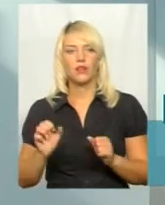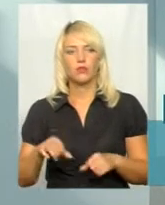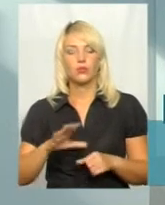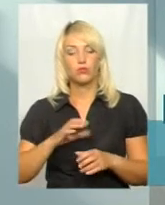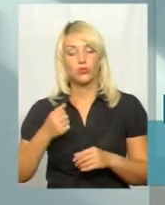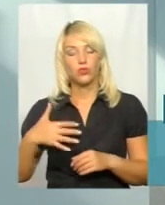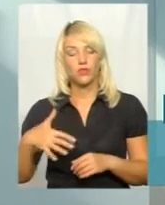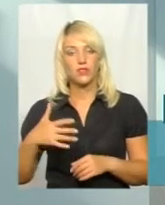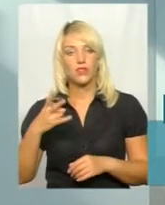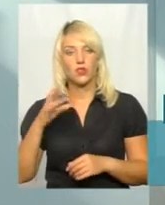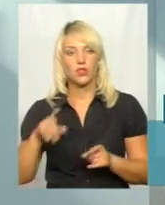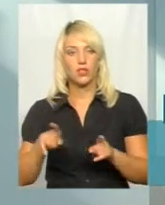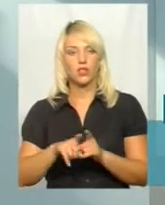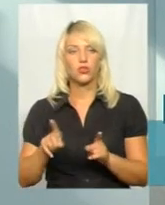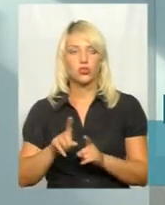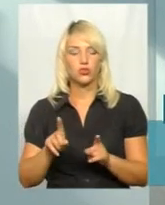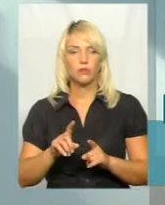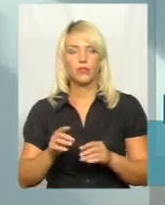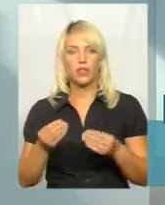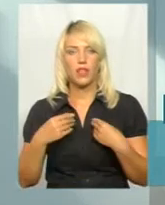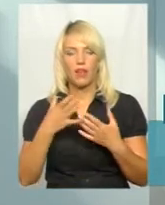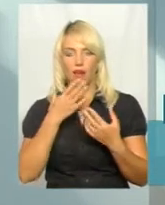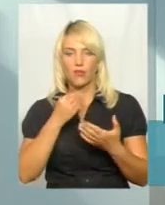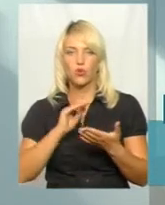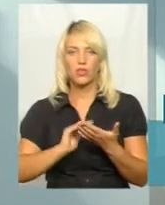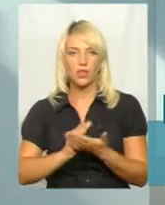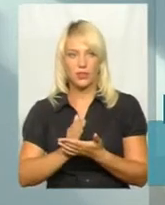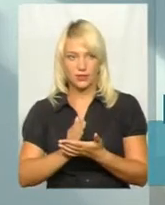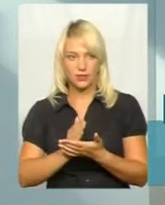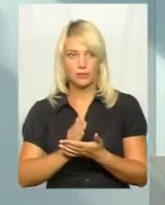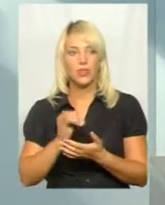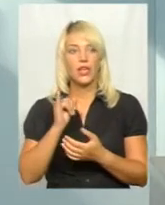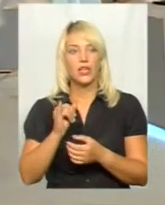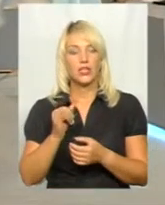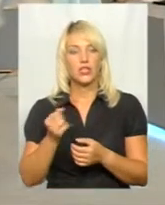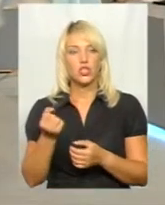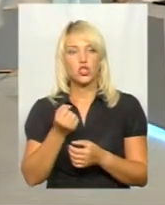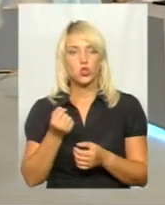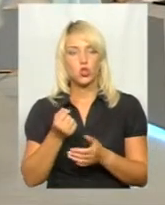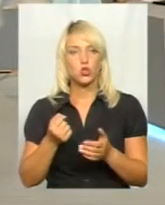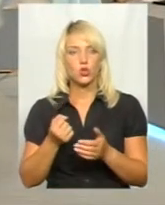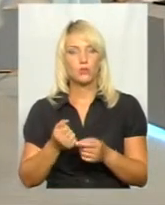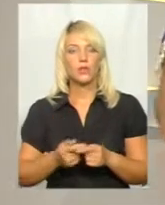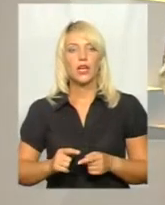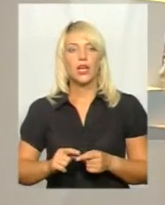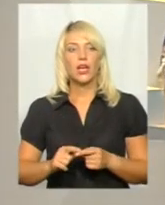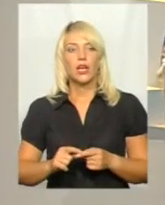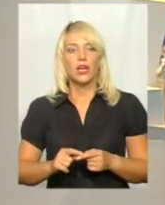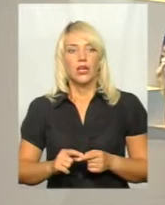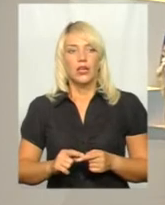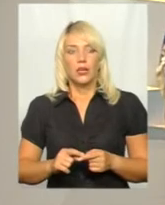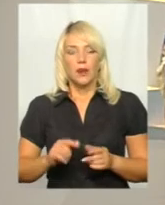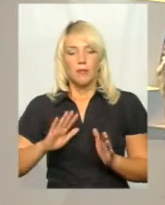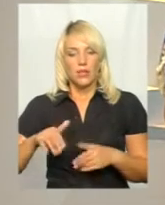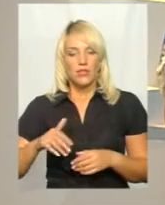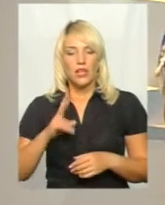дороговартісні, але так, щоб нам дали хорошу якість і зносостойкість. Скажіть, після Космодрому з'явиться шанс